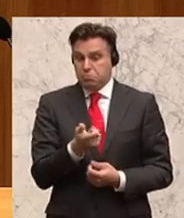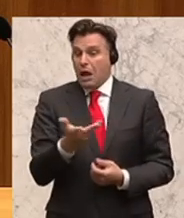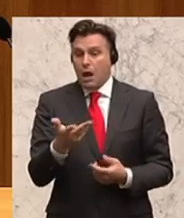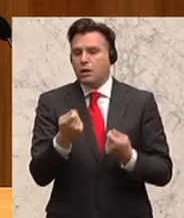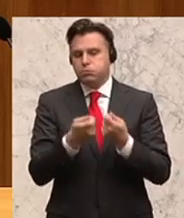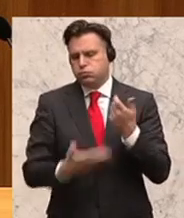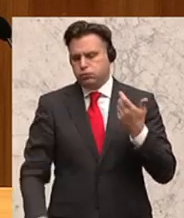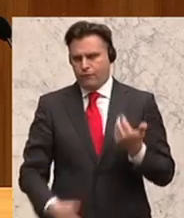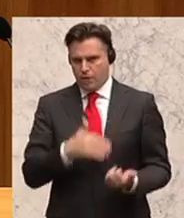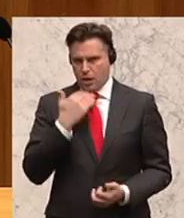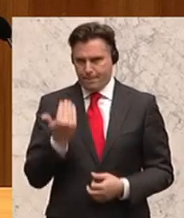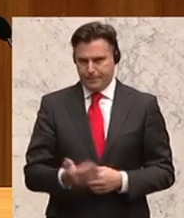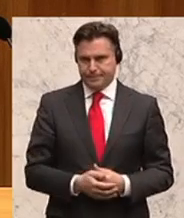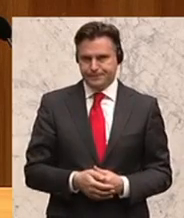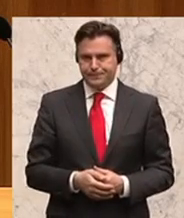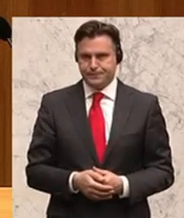paar Beispiele.